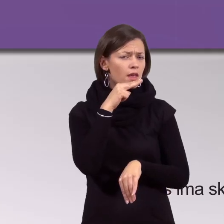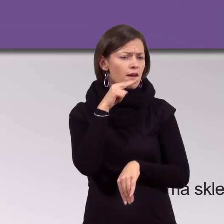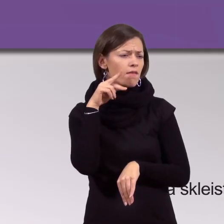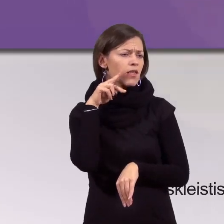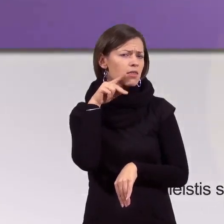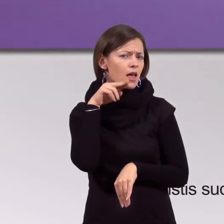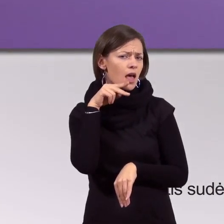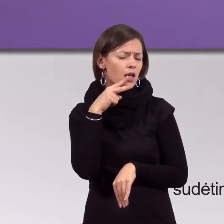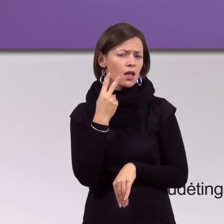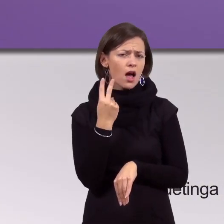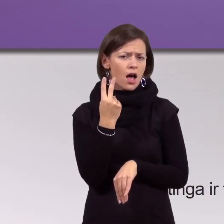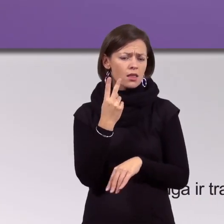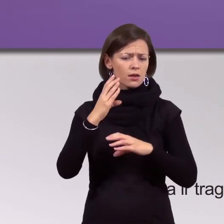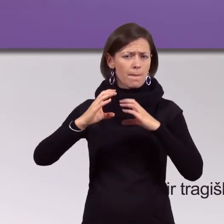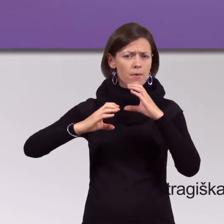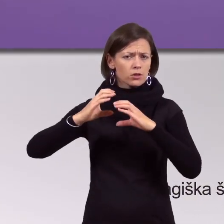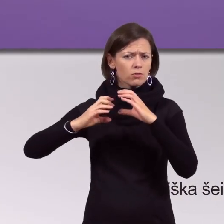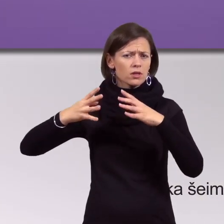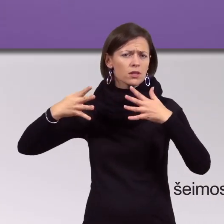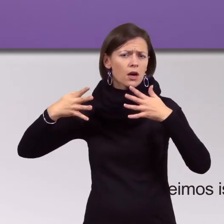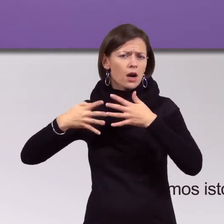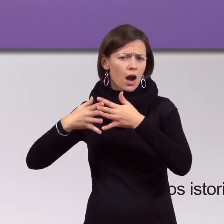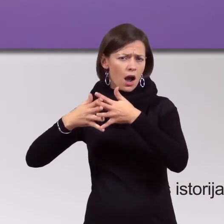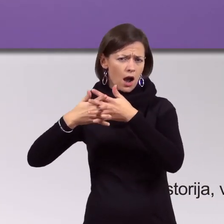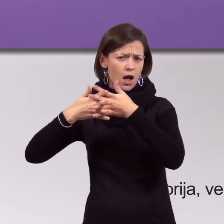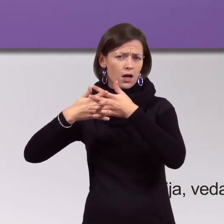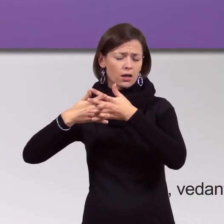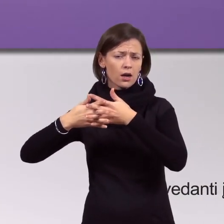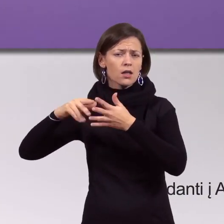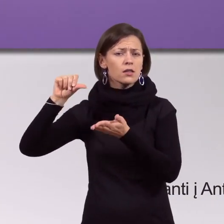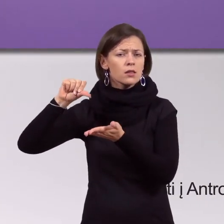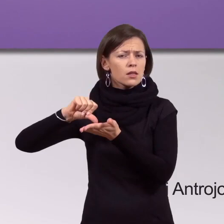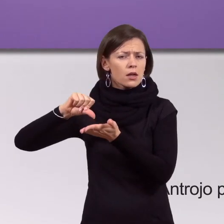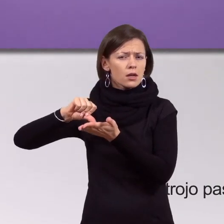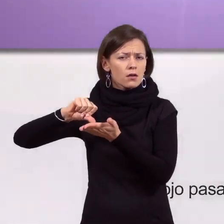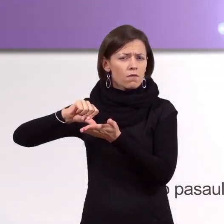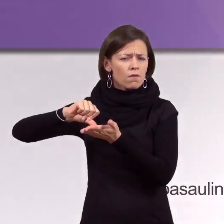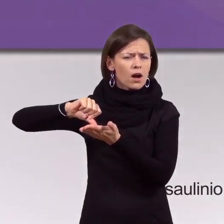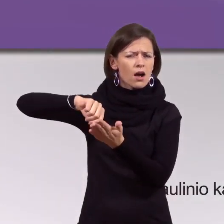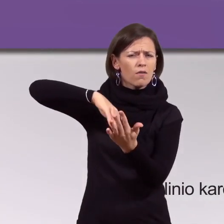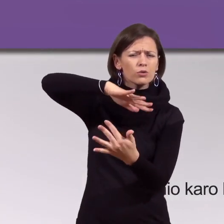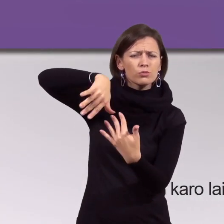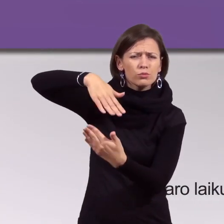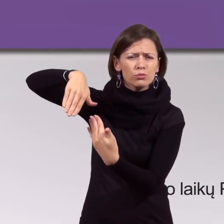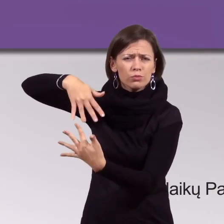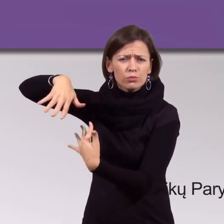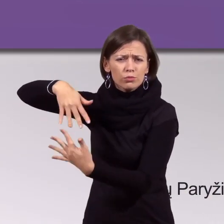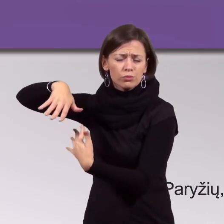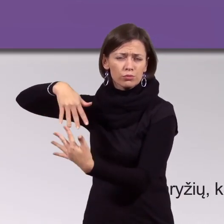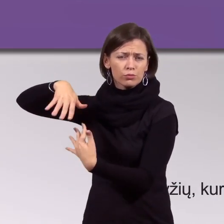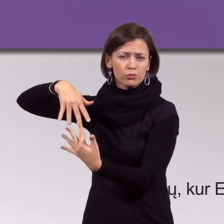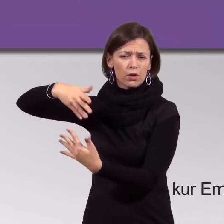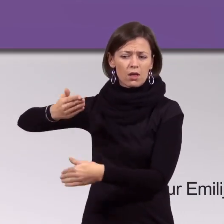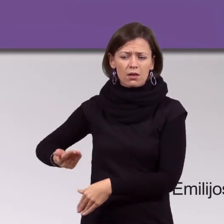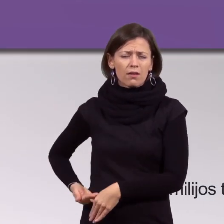karo laikų Paryžių, kur Emilijos teta ir tėvas rizikavo gyvybę, prisijungia prie pasipriešinimo judėjimo